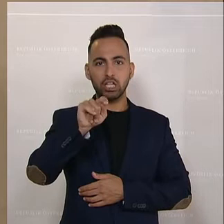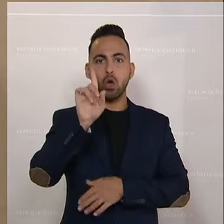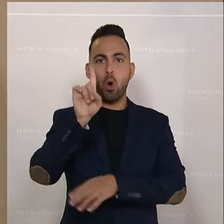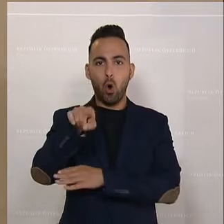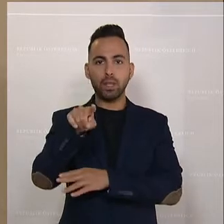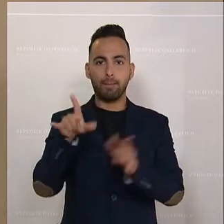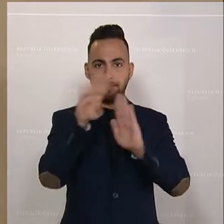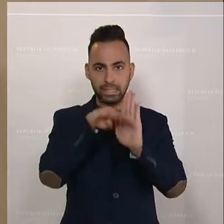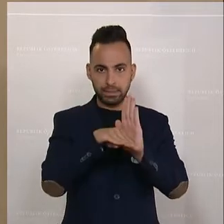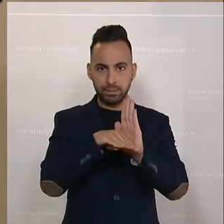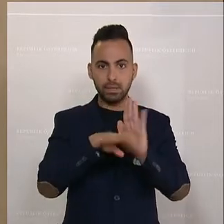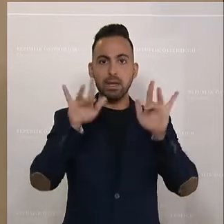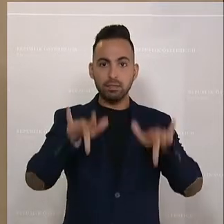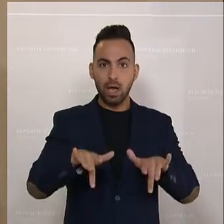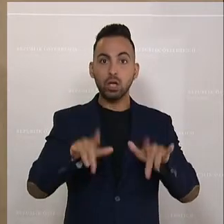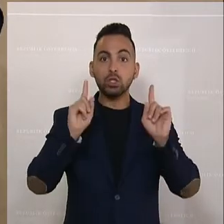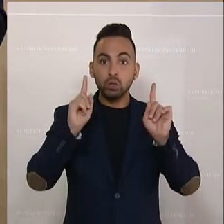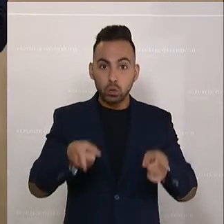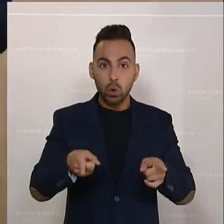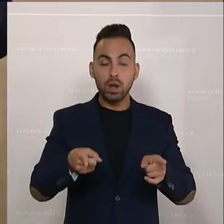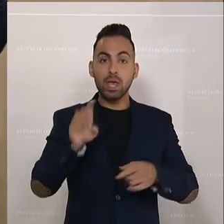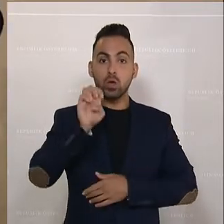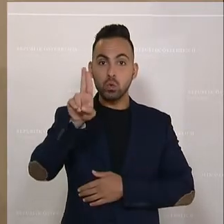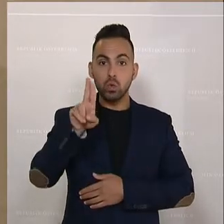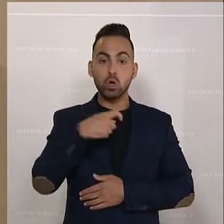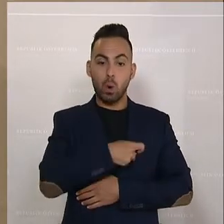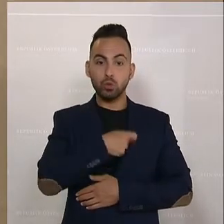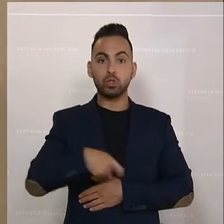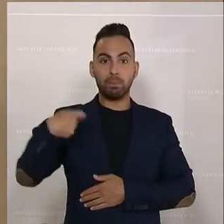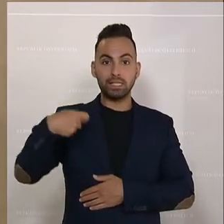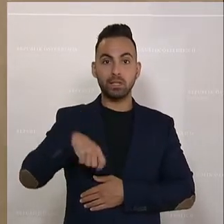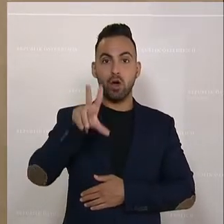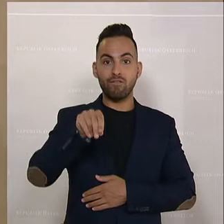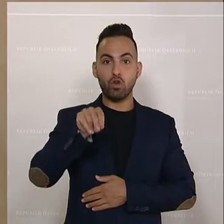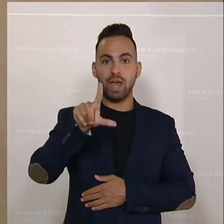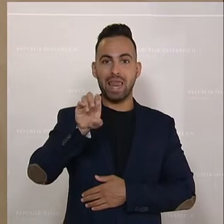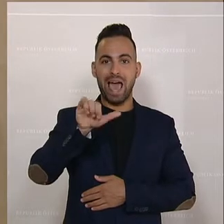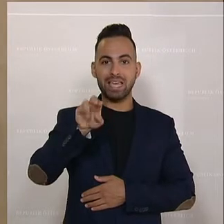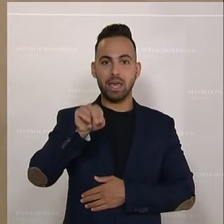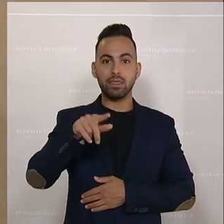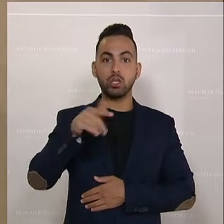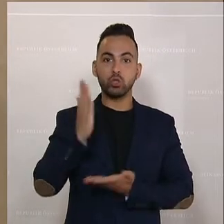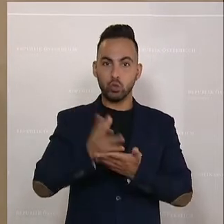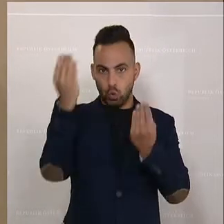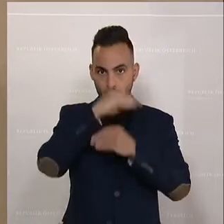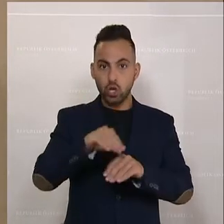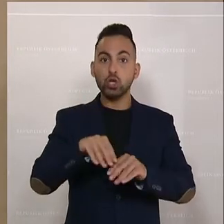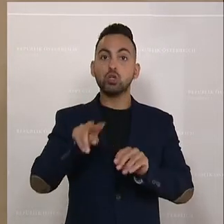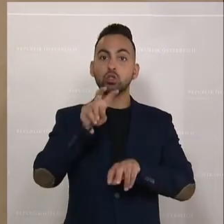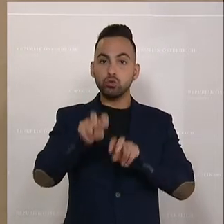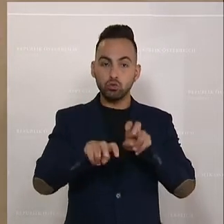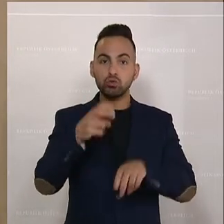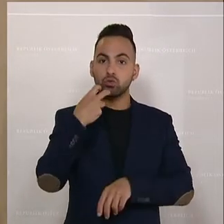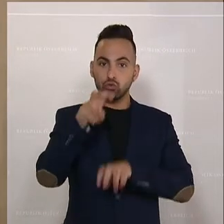geführt hat, dass die Preise zu steigen und die EU-Kommissionspräsidentin von der Leyen hat ja angekündigt, sie arbeitet an einem neuen Strommarktrevillierungsmodell, dann ist das nur zu